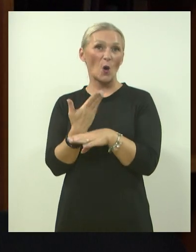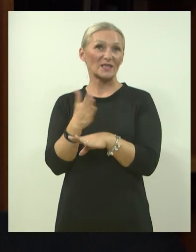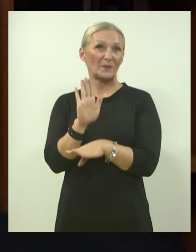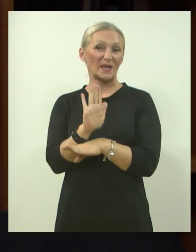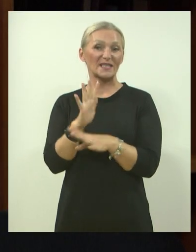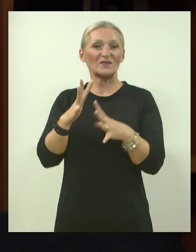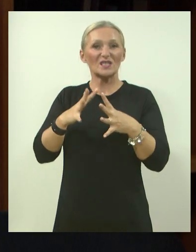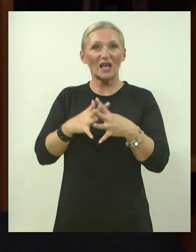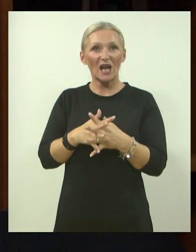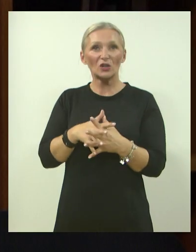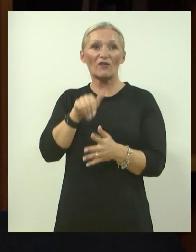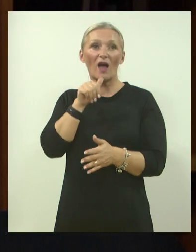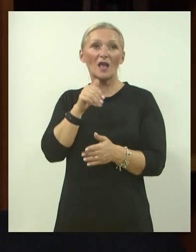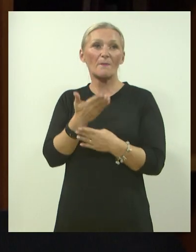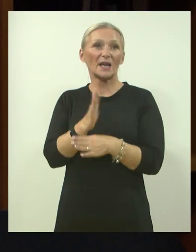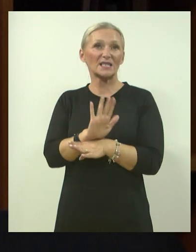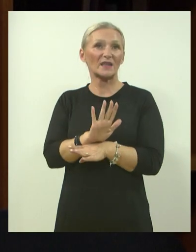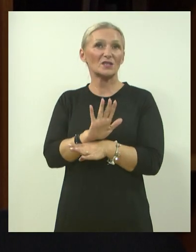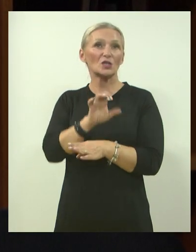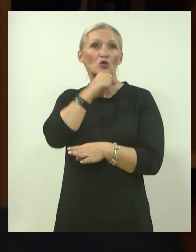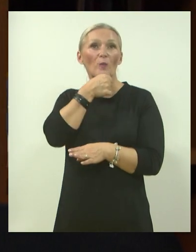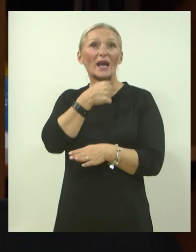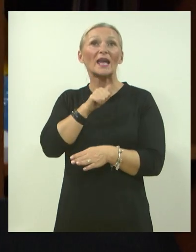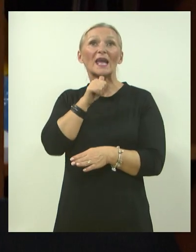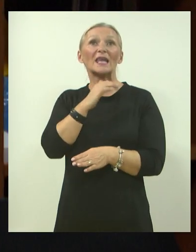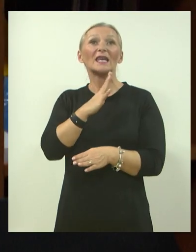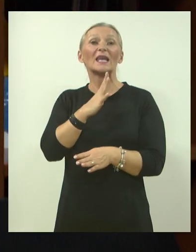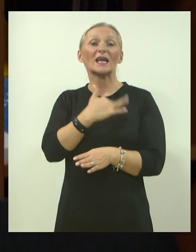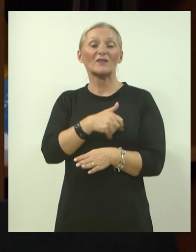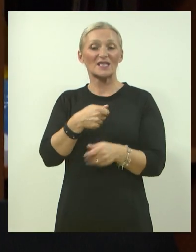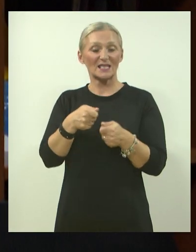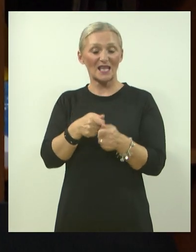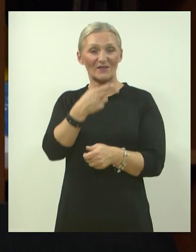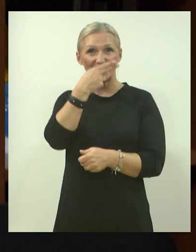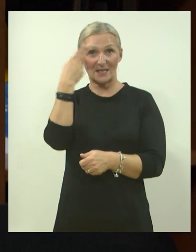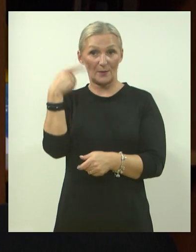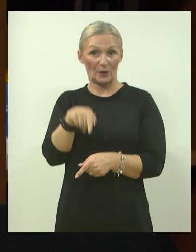gradova i predstavnici županije i Hrvatskoj stave za slijepih. I tom prilikom smo